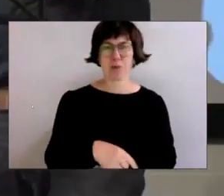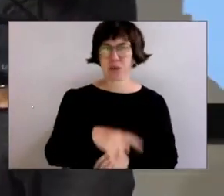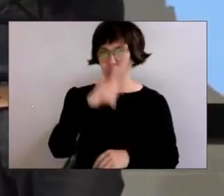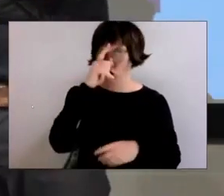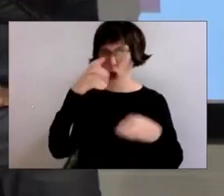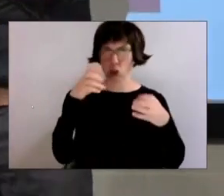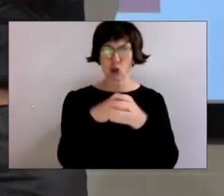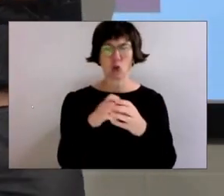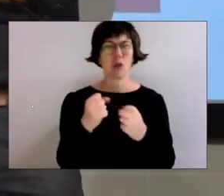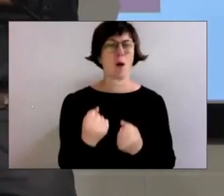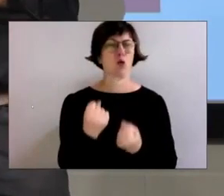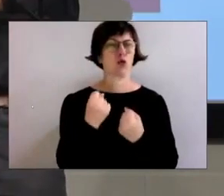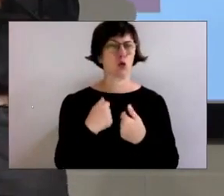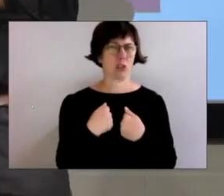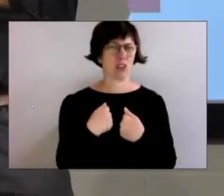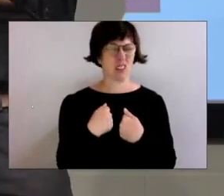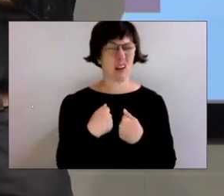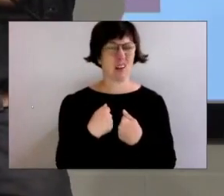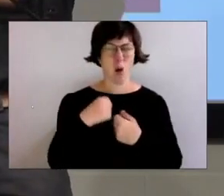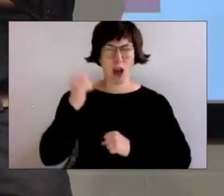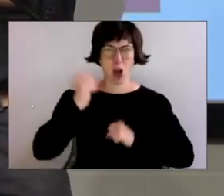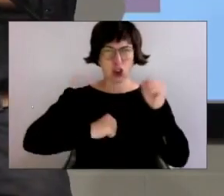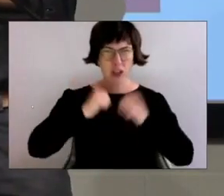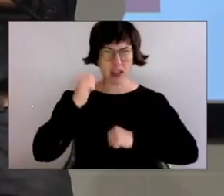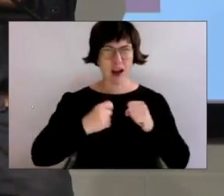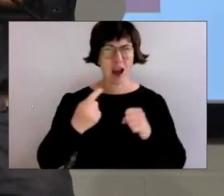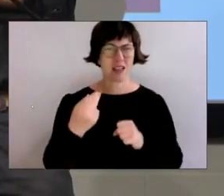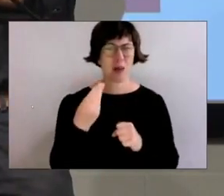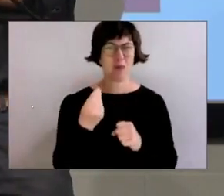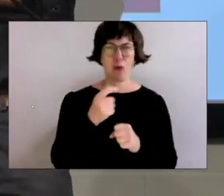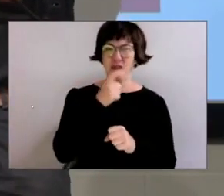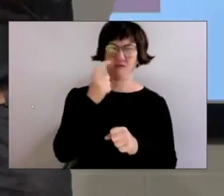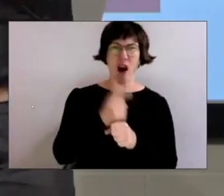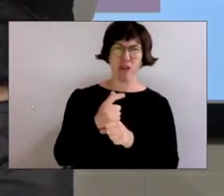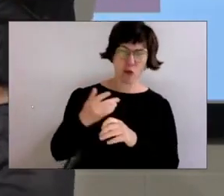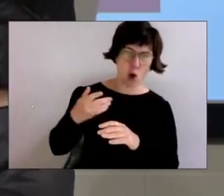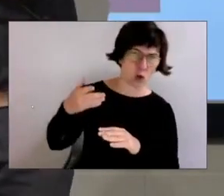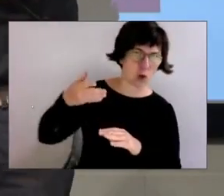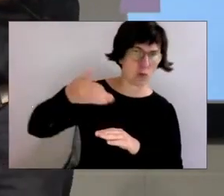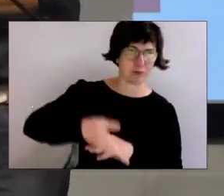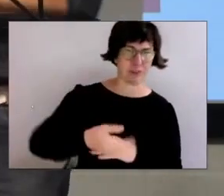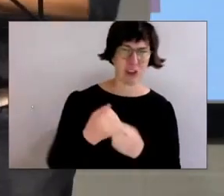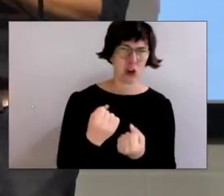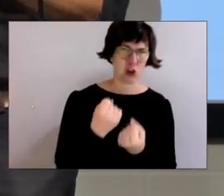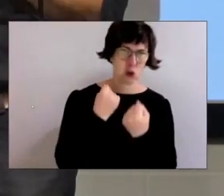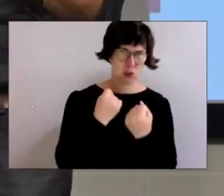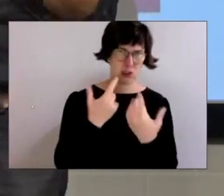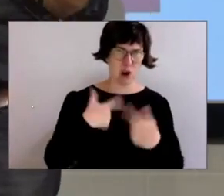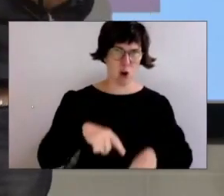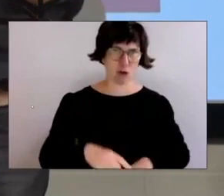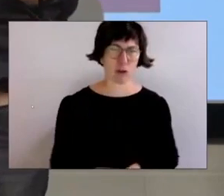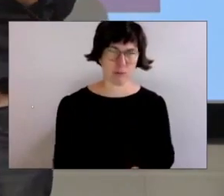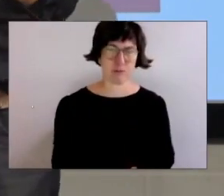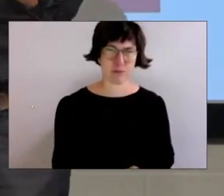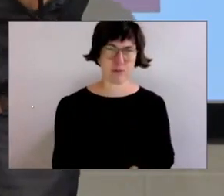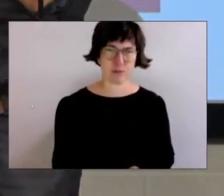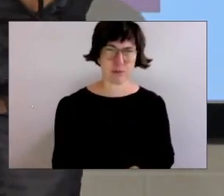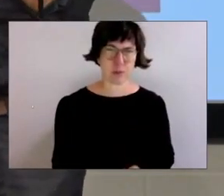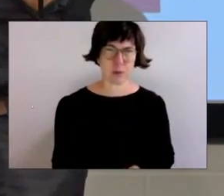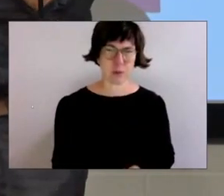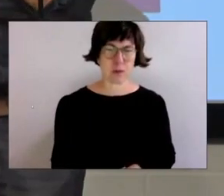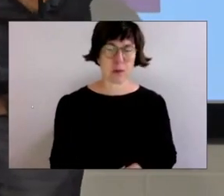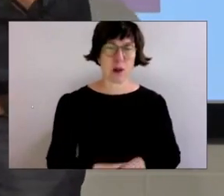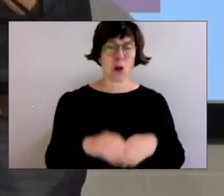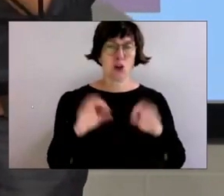war man auch geschützt. Denn bei Schlägereien fühlten sie sich verantwortlich einzugreifen und dich zu beschützen. Der traurige